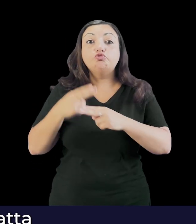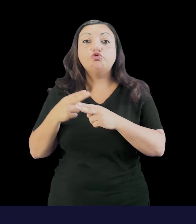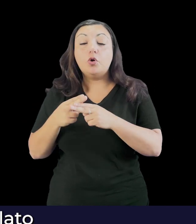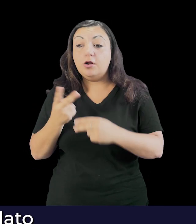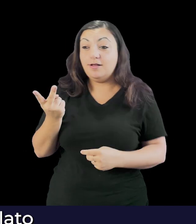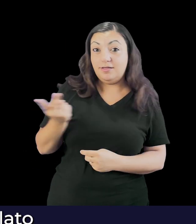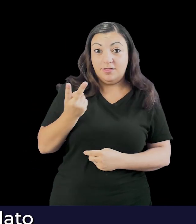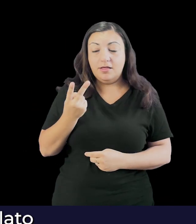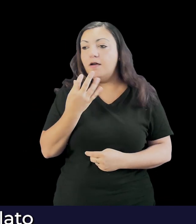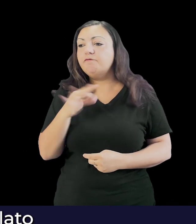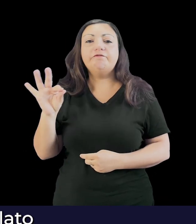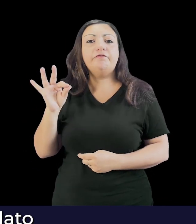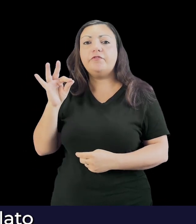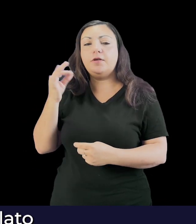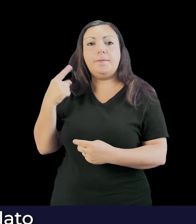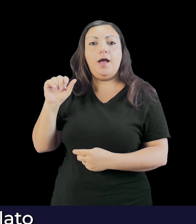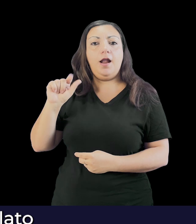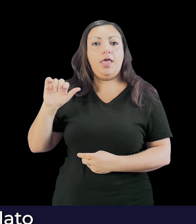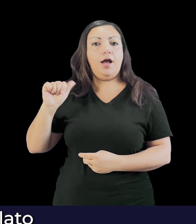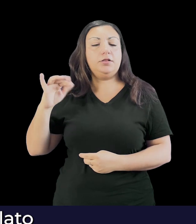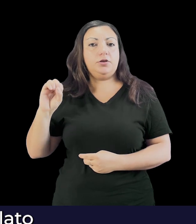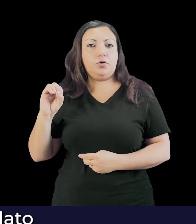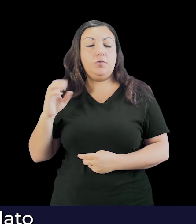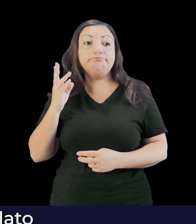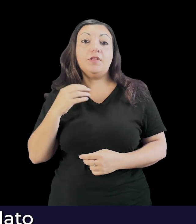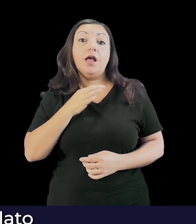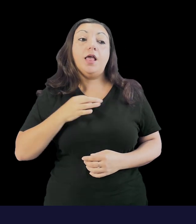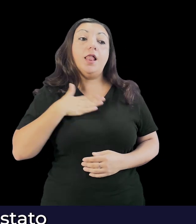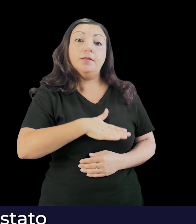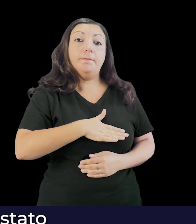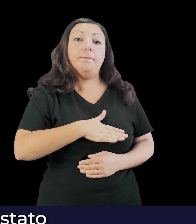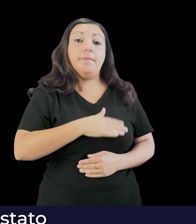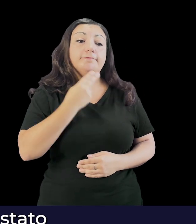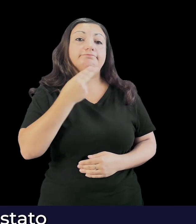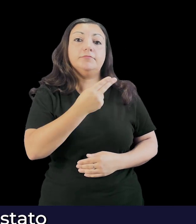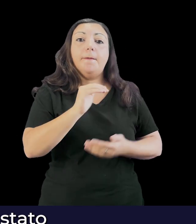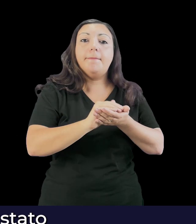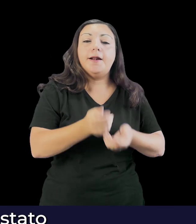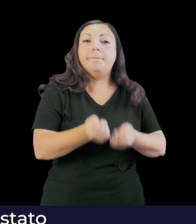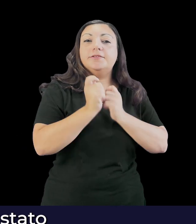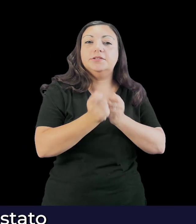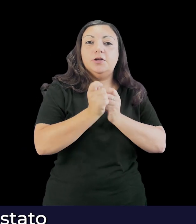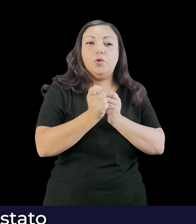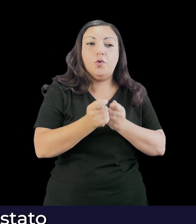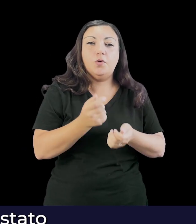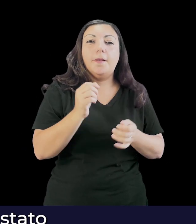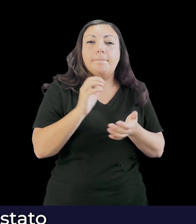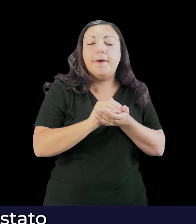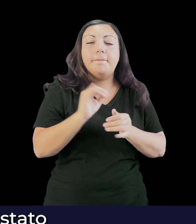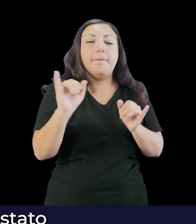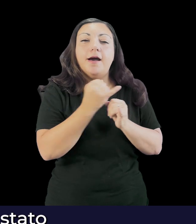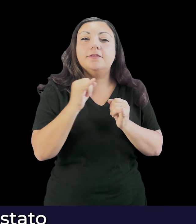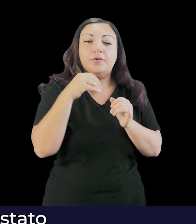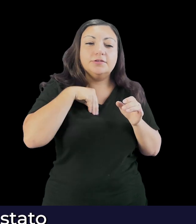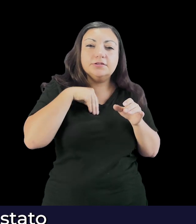cacao e in effetti il cacao e dolce al cioccolato è un abbinamento dell'Aleatico che però nell'Elba per esempio viene mangiato col